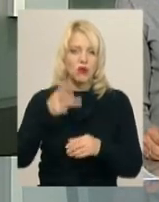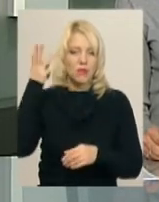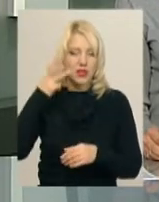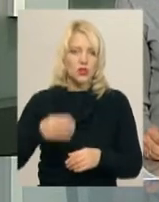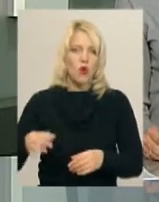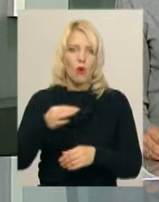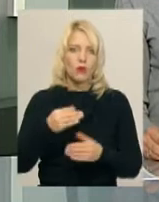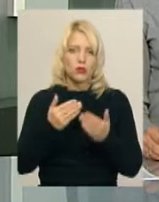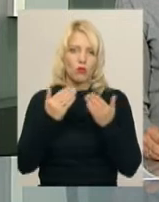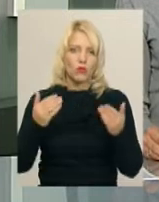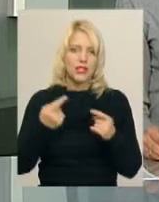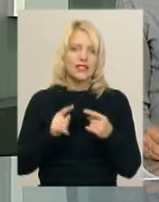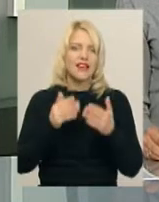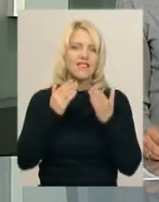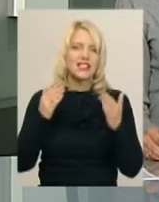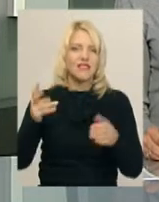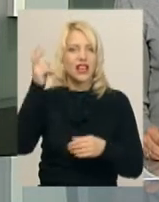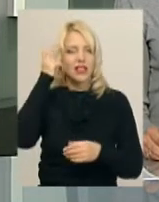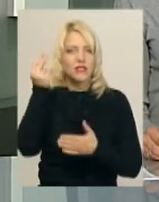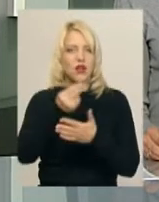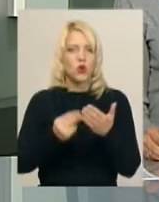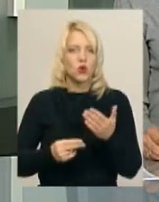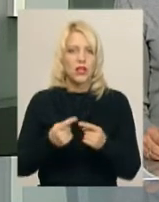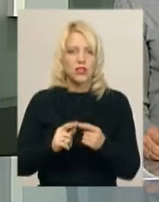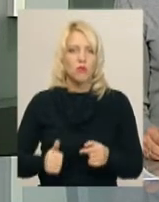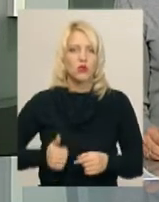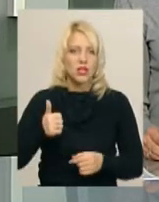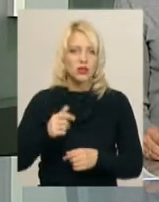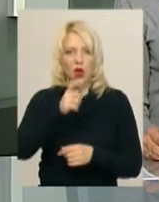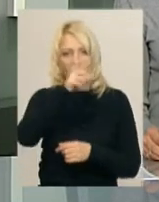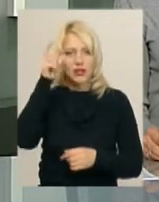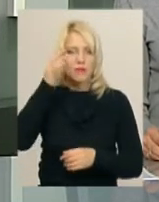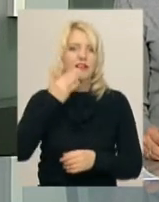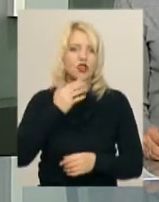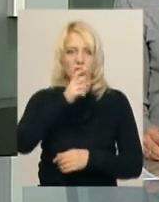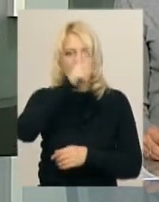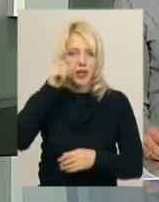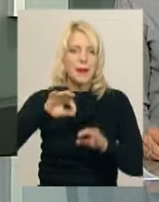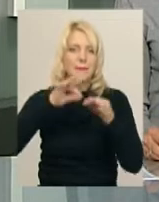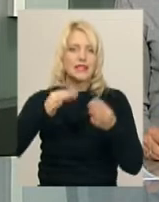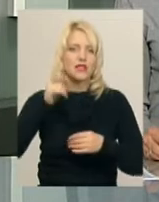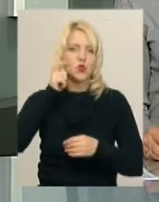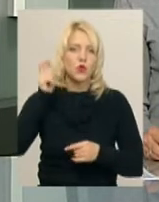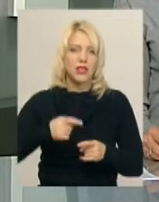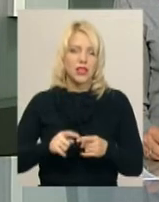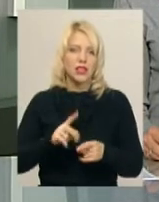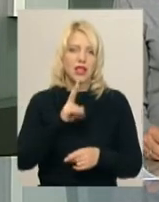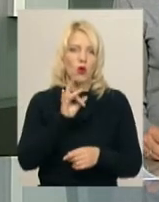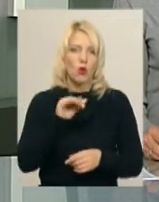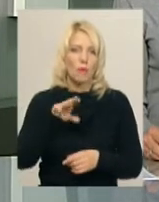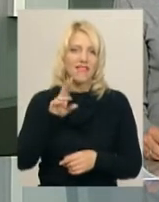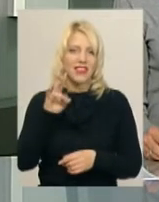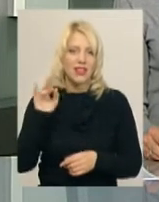художньому музеї. Це виставка київського художника почесного академіка Національної академії мистецтв України Олександра Дубовника.